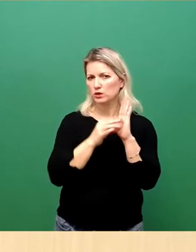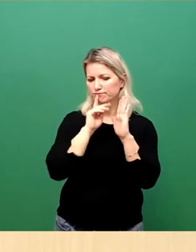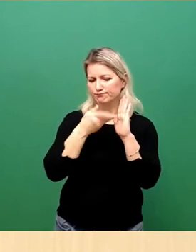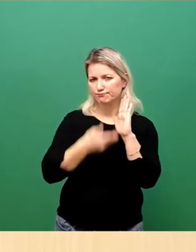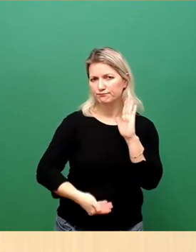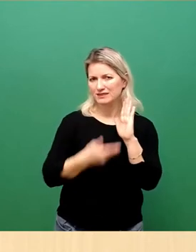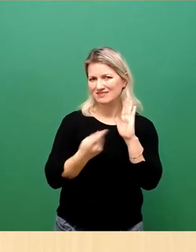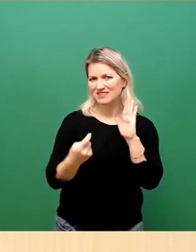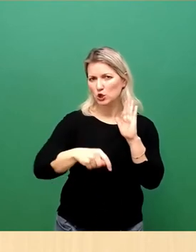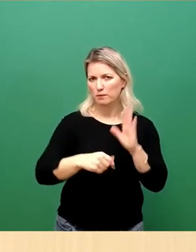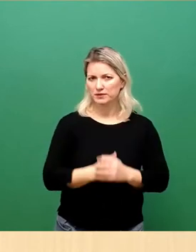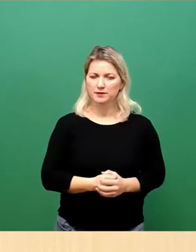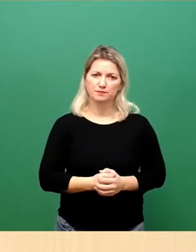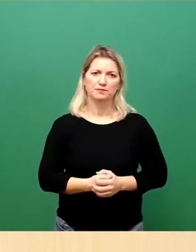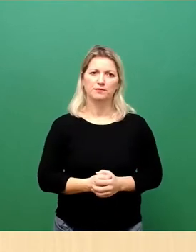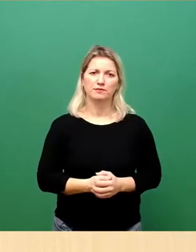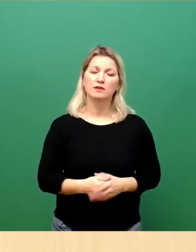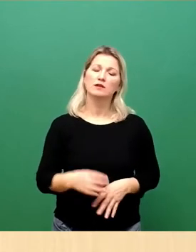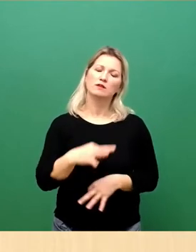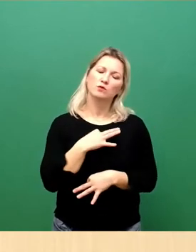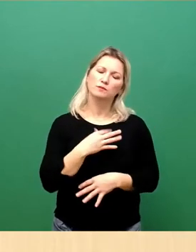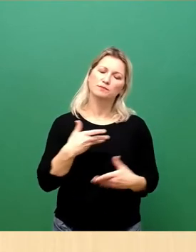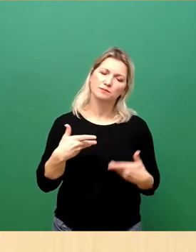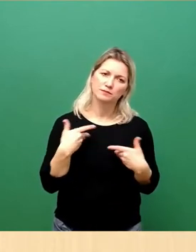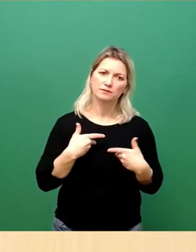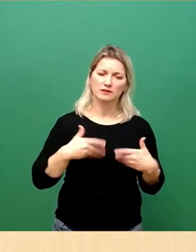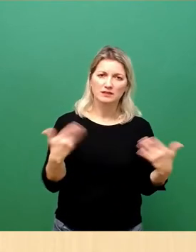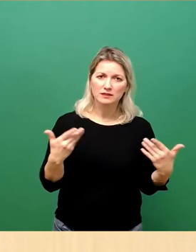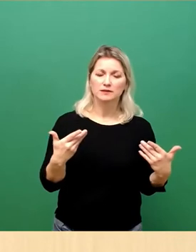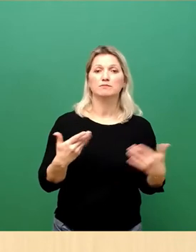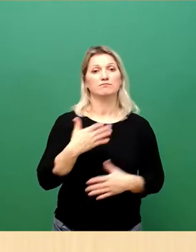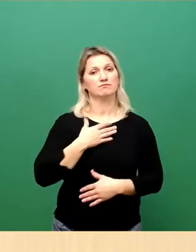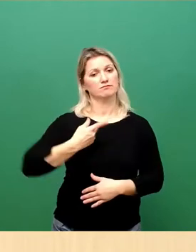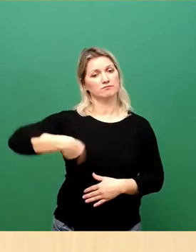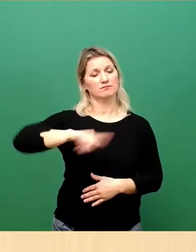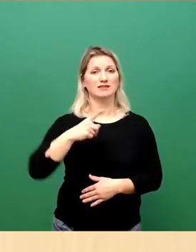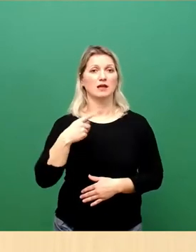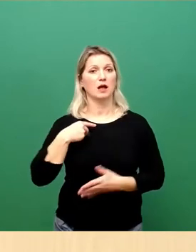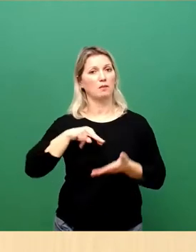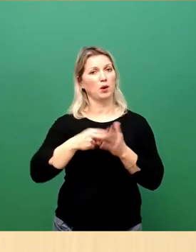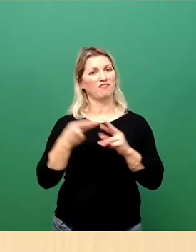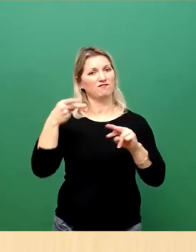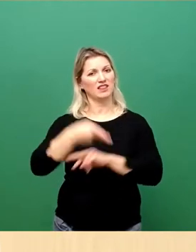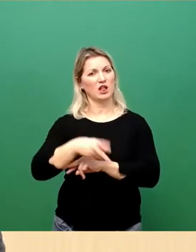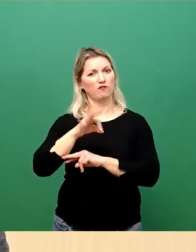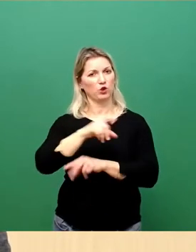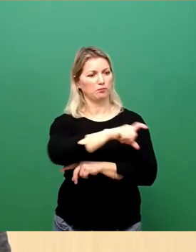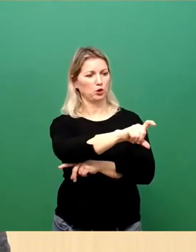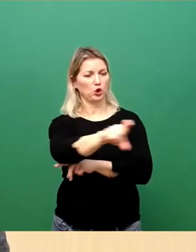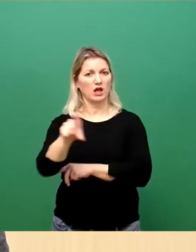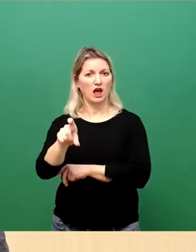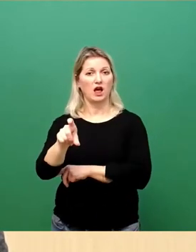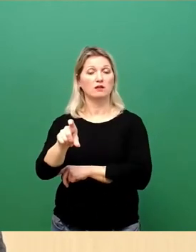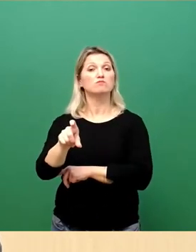würde mich sehr freuen, wenn wir als politische Vertretung der Bürgerschaft mit einer übergroßen Mehrheit die vorliegende